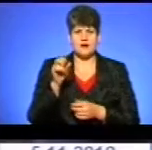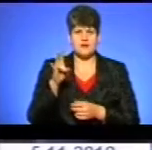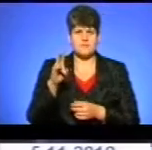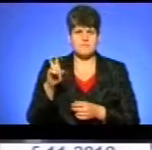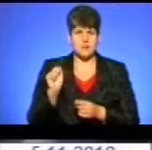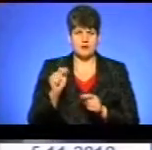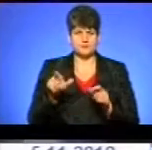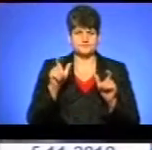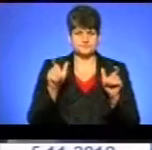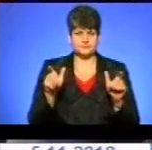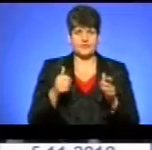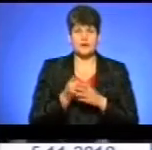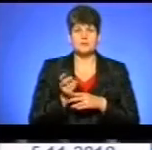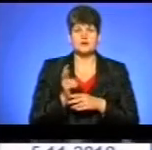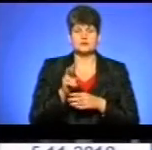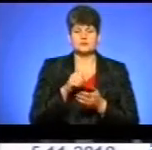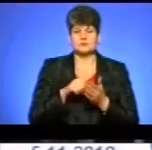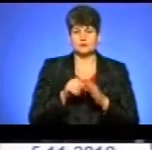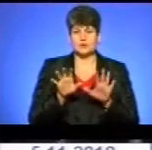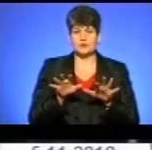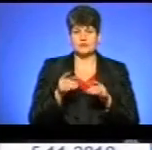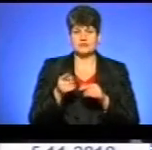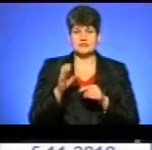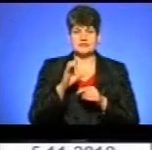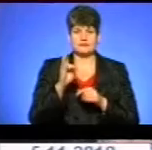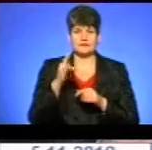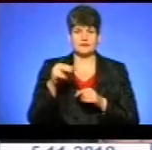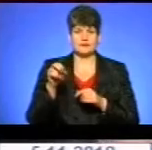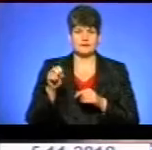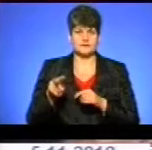До протестувальників вийшов міський голова Тернополя Сергій Надал.